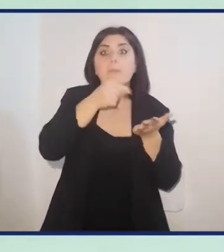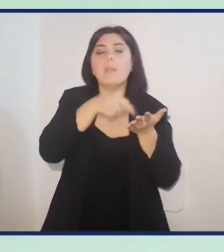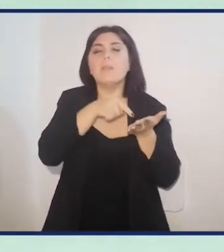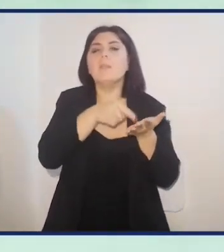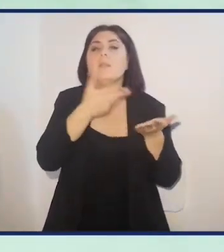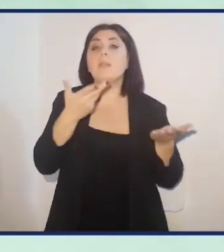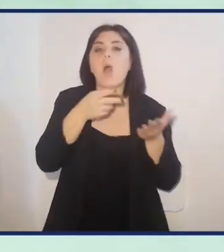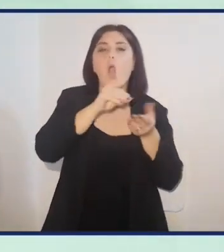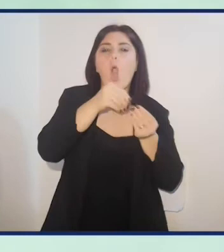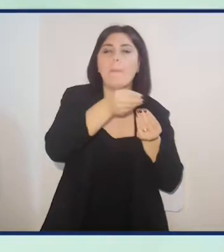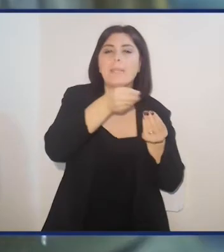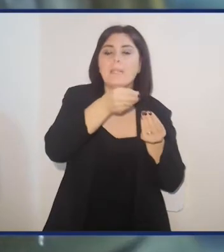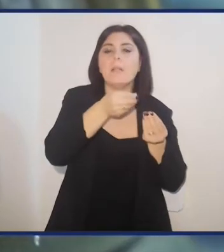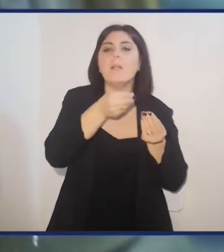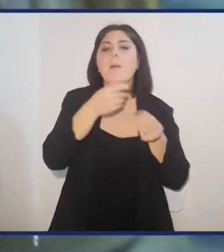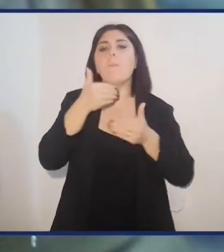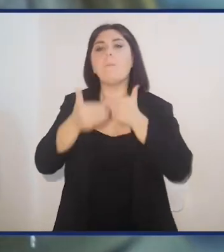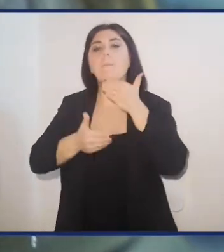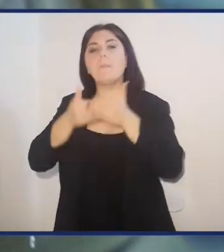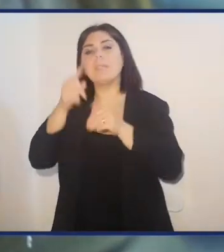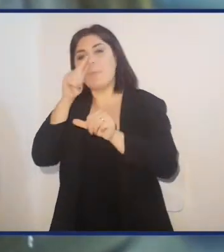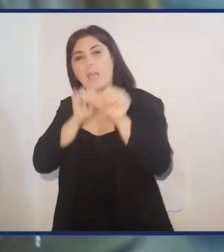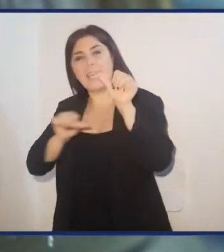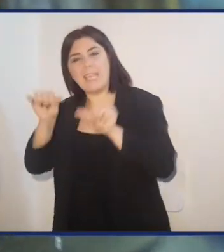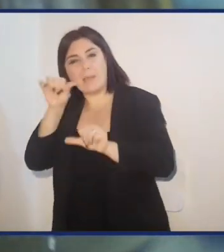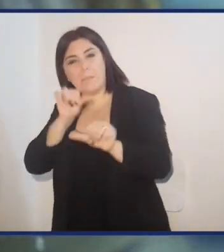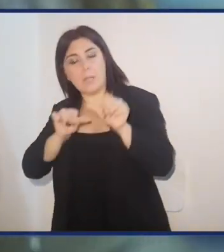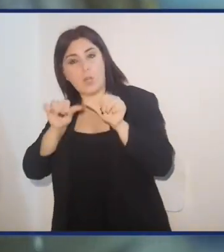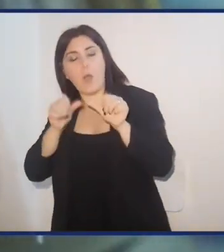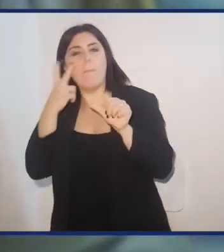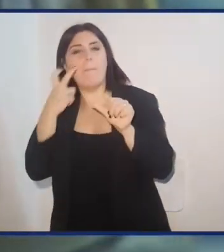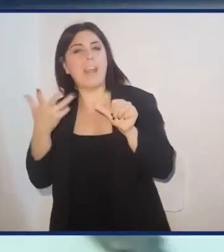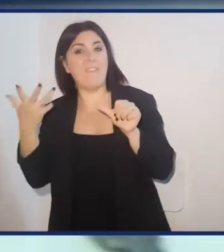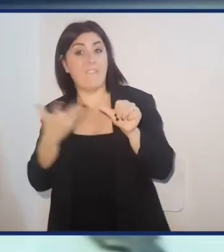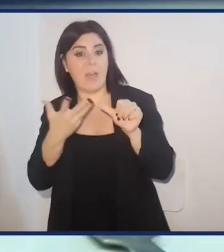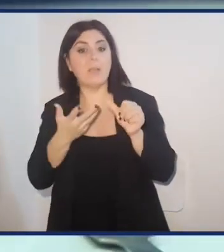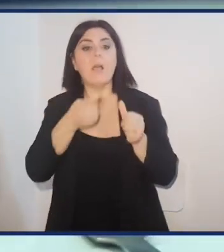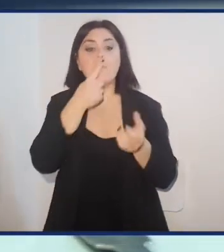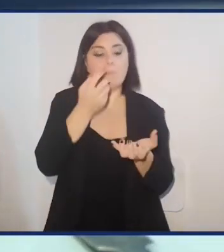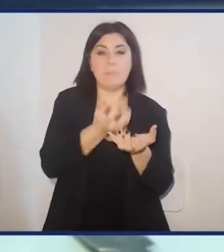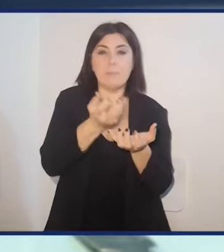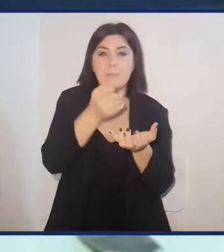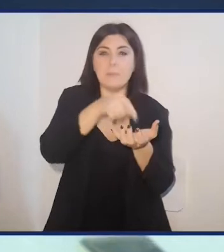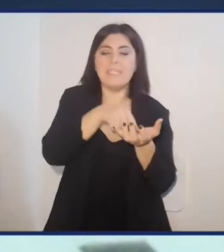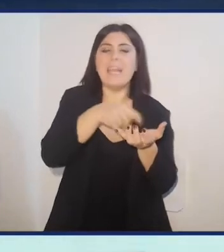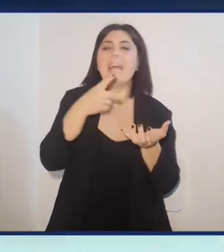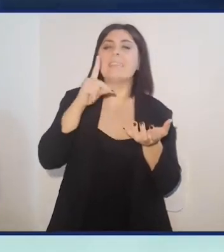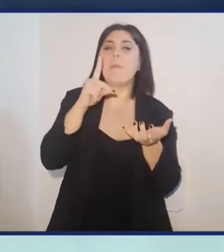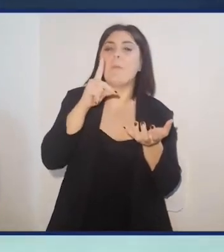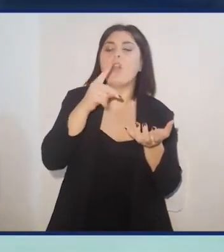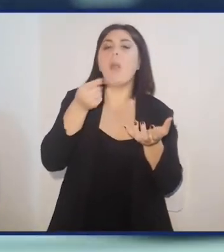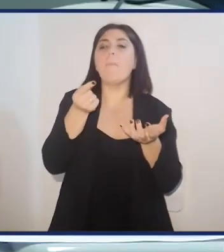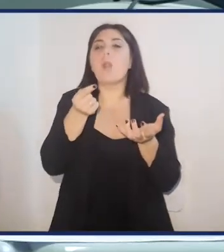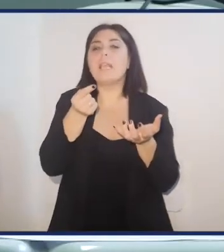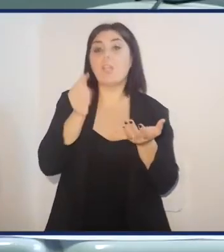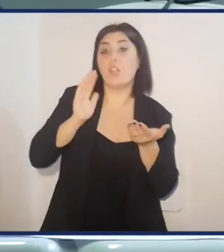'estrazione. Un'estrazione che avviene attraverso un procedimento chimico, che prevede una fase di demineralizzazione, una